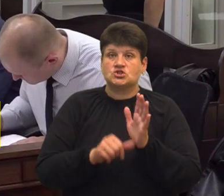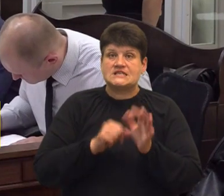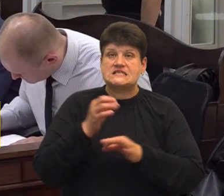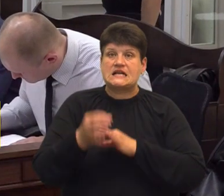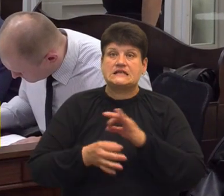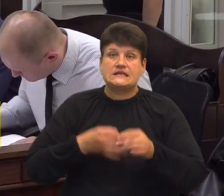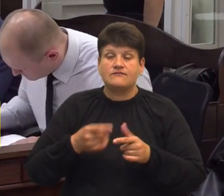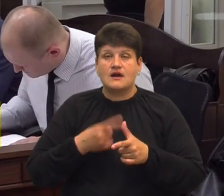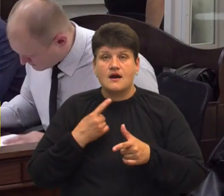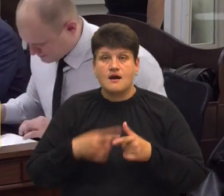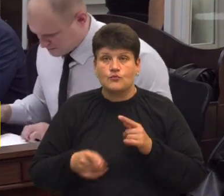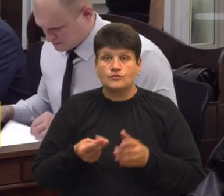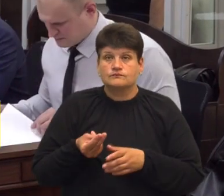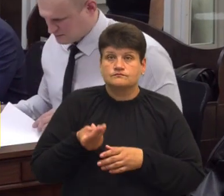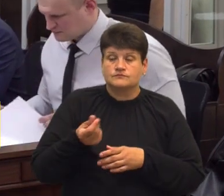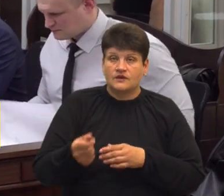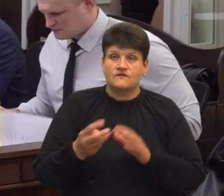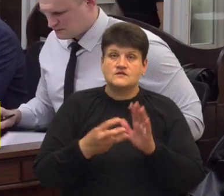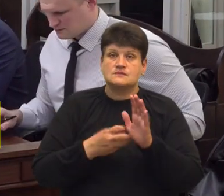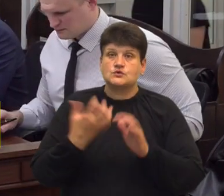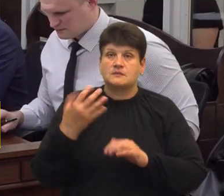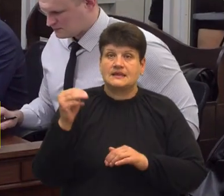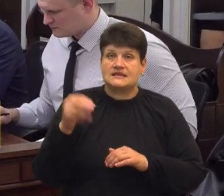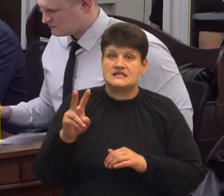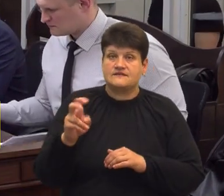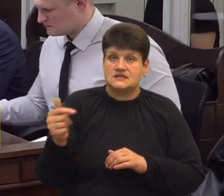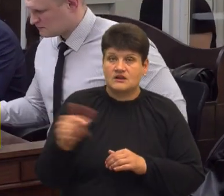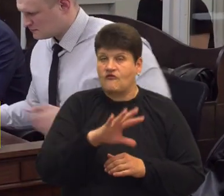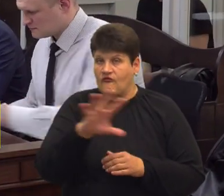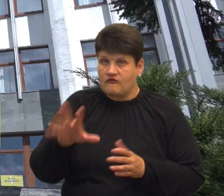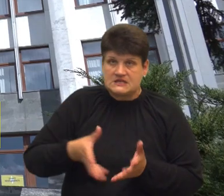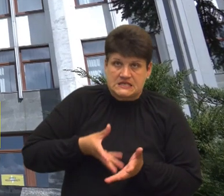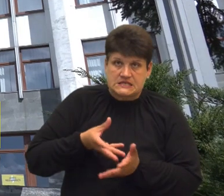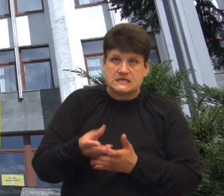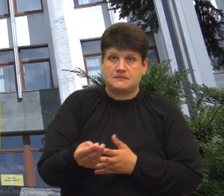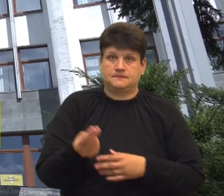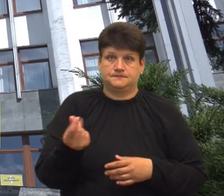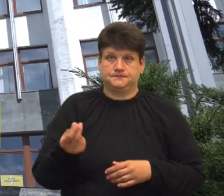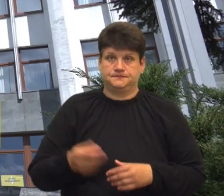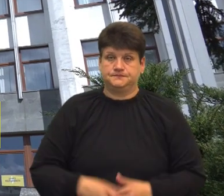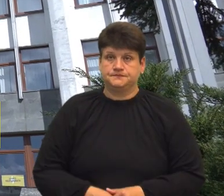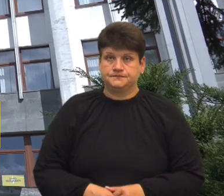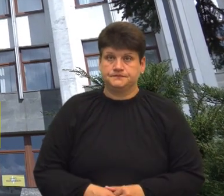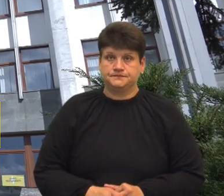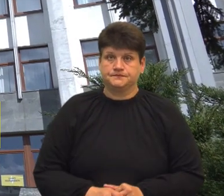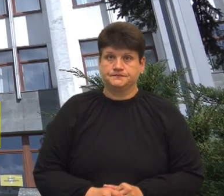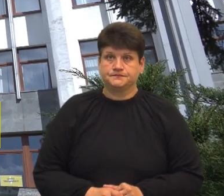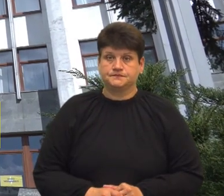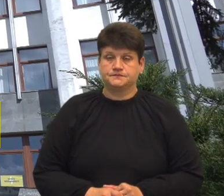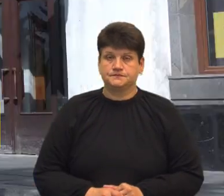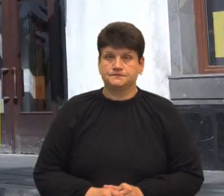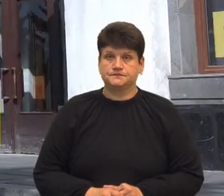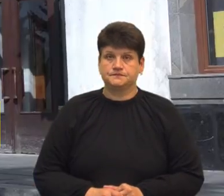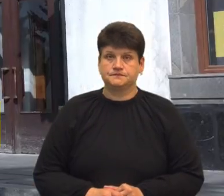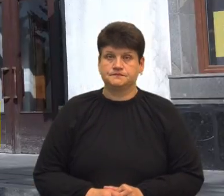805 тисяч 200 гривень. Усі посадовці сплатили за ставу. Любов Гадомська, Діана Качуровська, Андрій